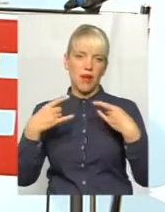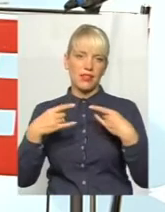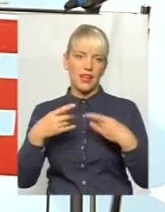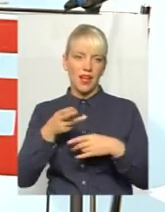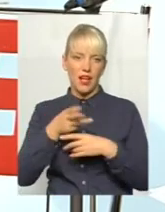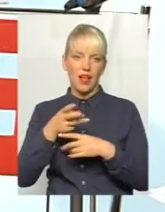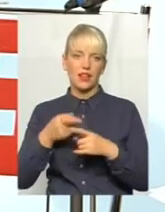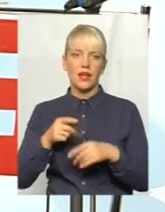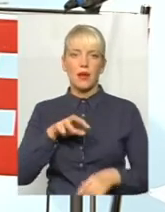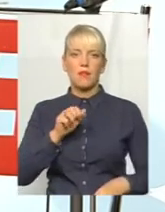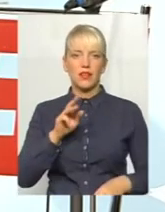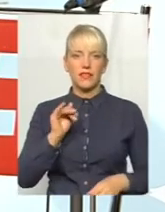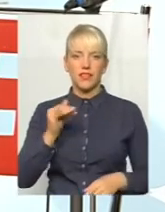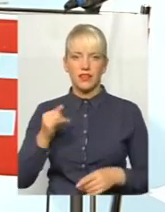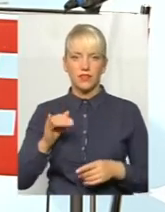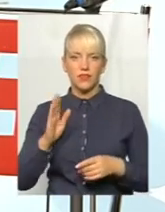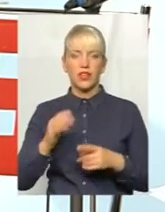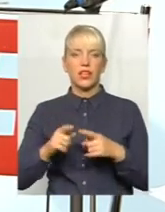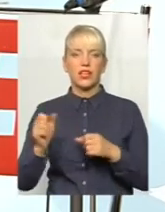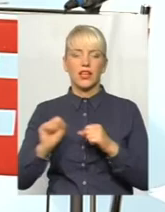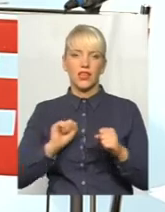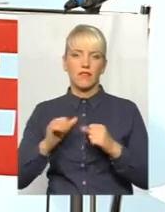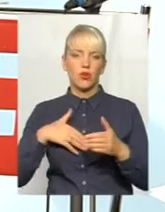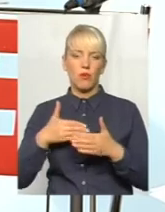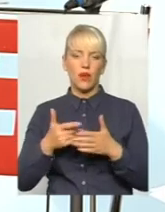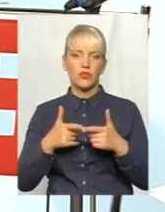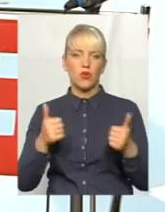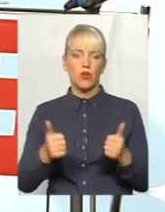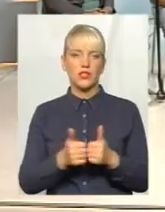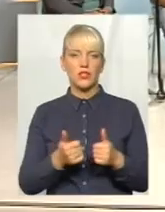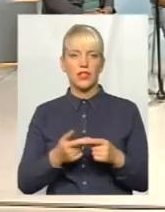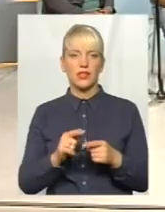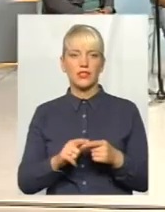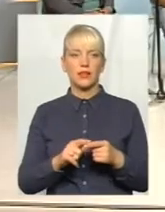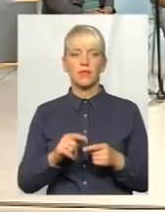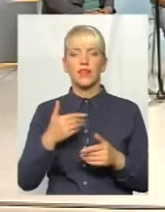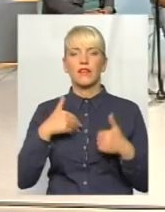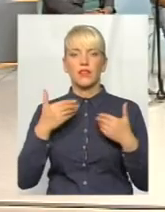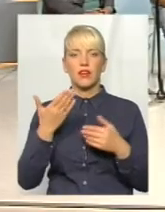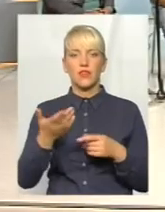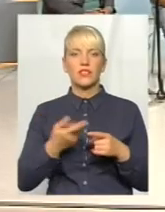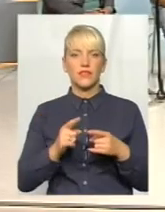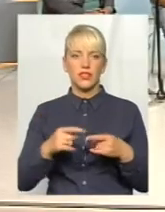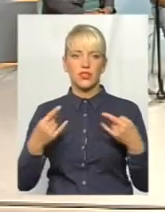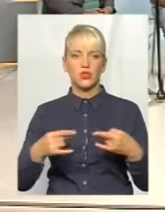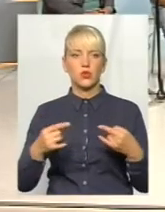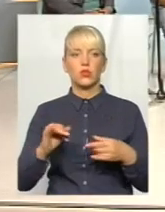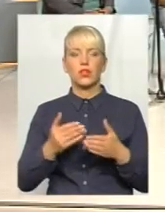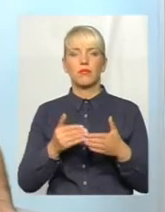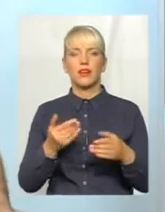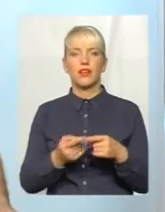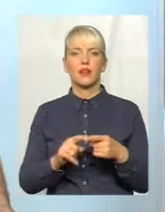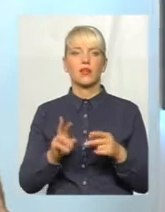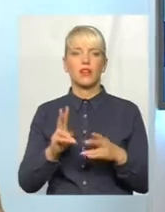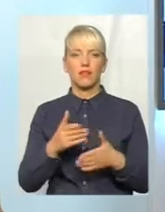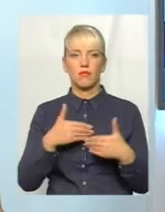Літвин, керівник громадської організації «Юридично-інформаційний центр». Я вітаю сьогодні у вас у цій студії і перед тим, як